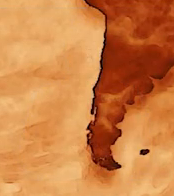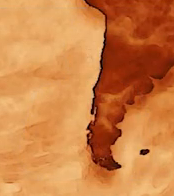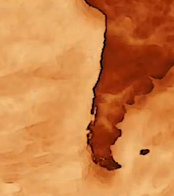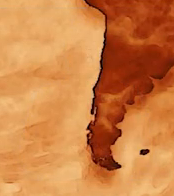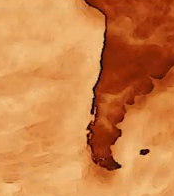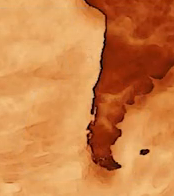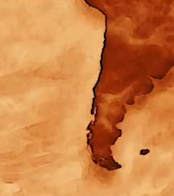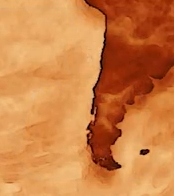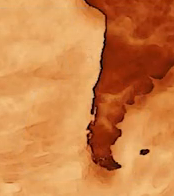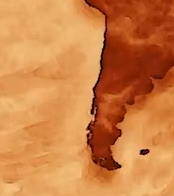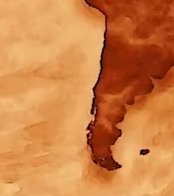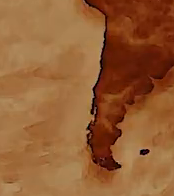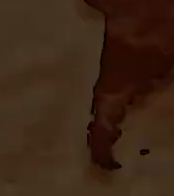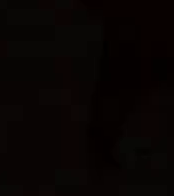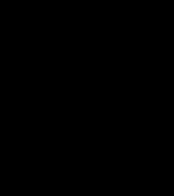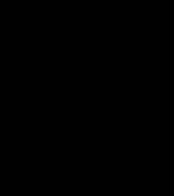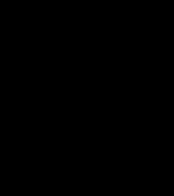kerana